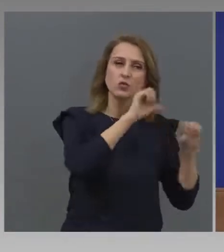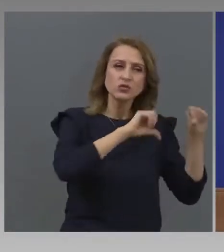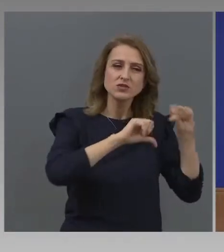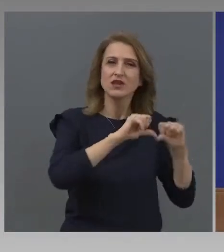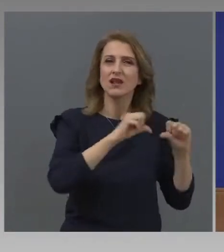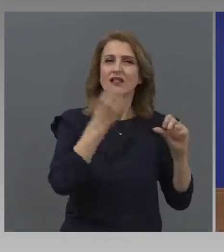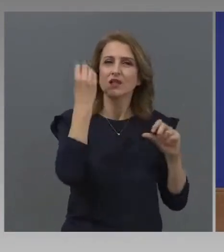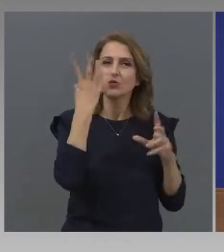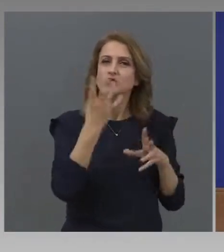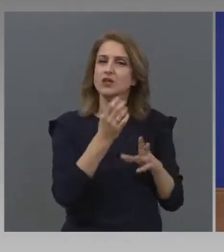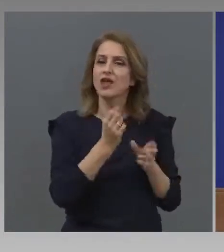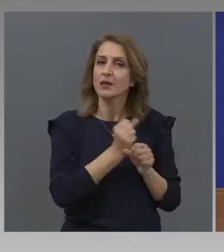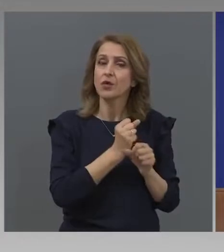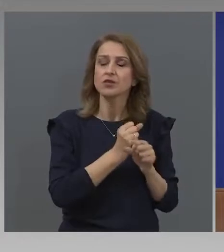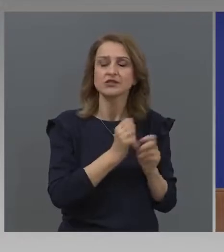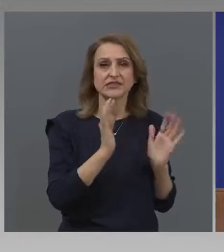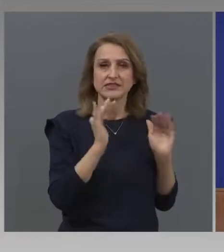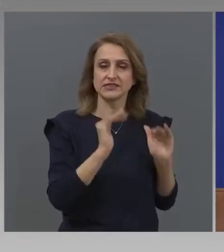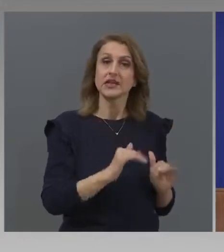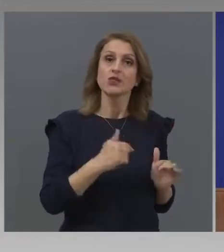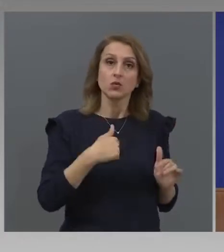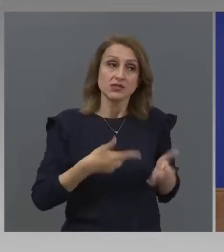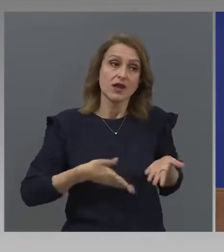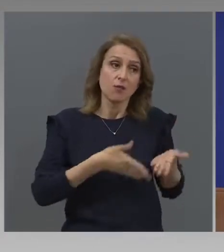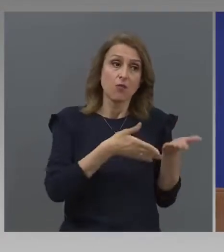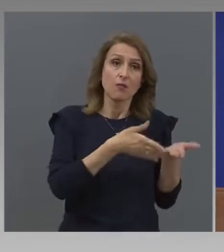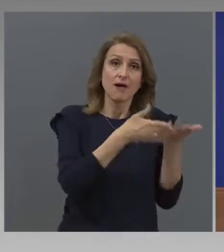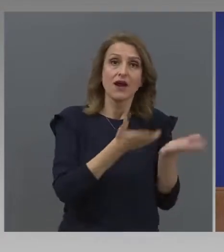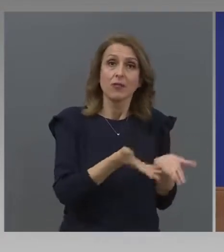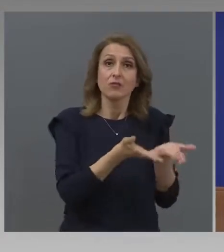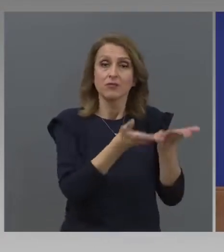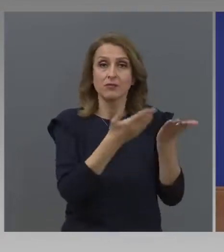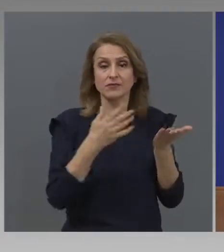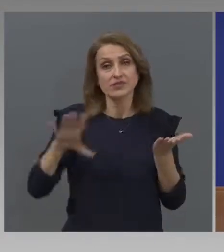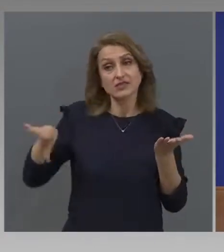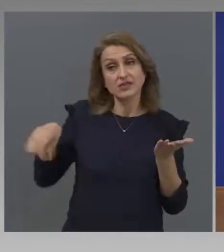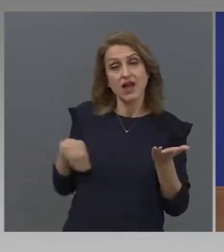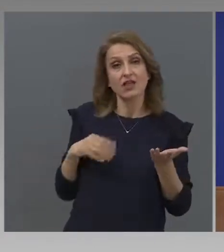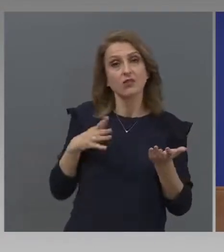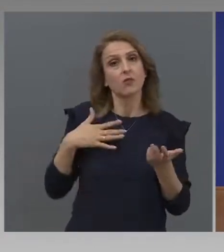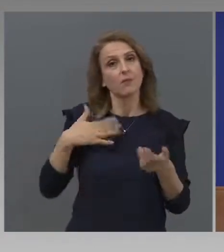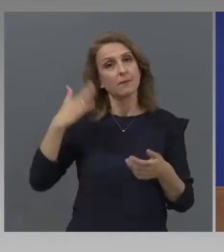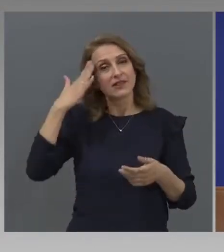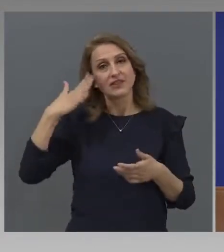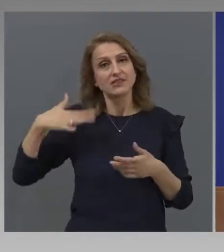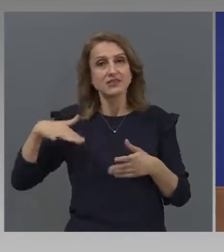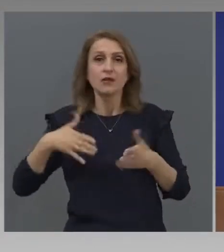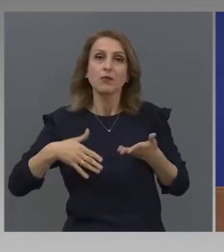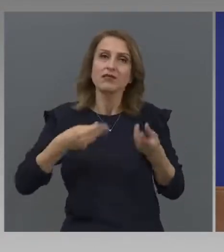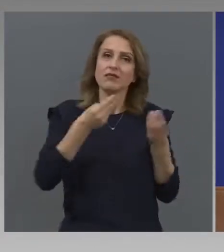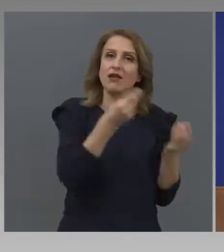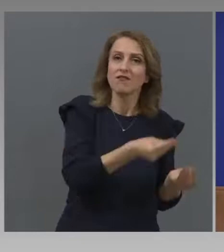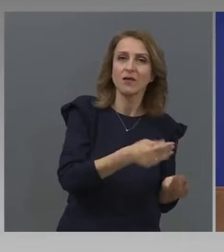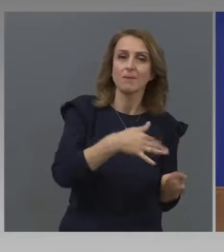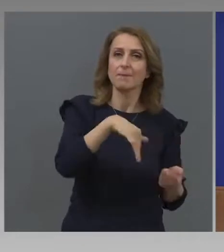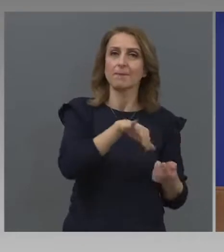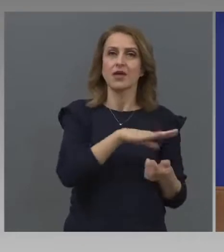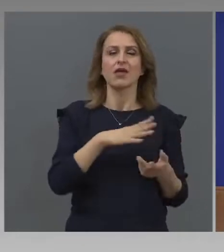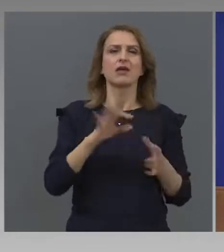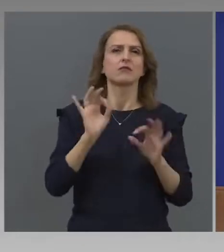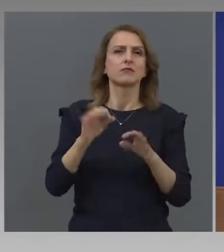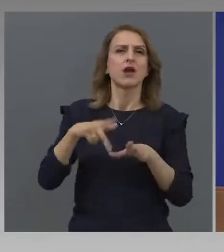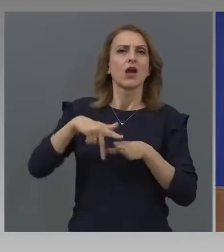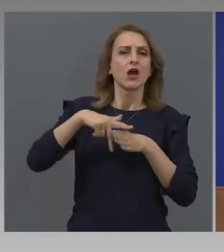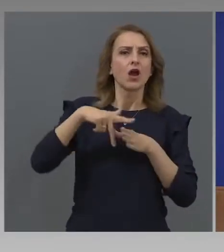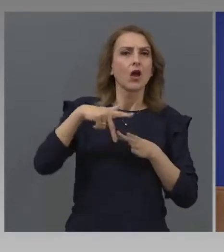много бързи темпове, заедно с моите колеи. Министри, бъл био, осигуряваме конюшни,